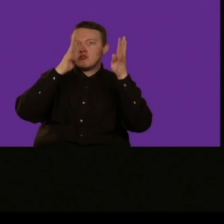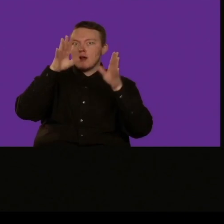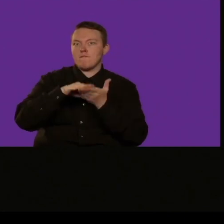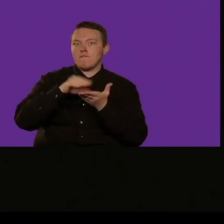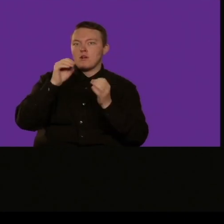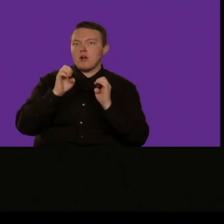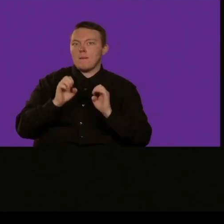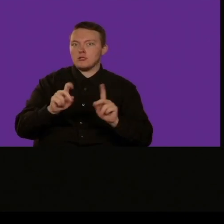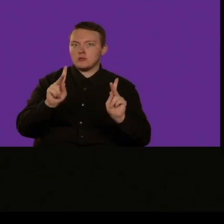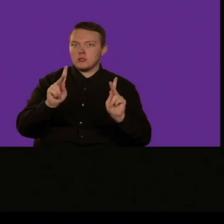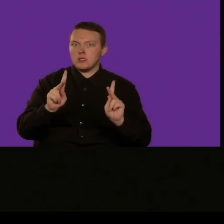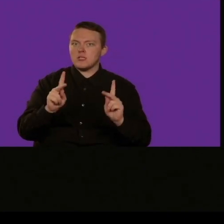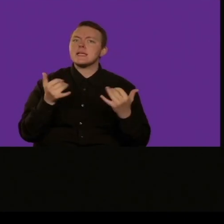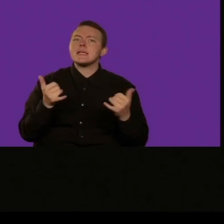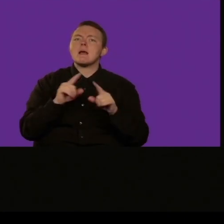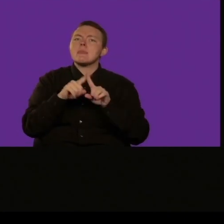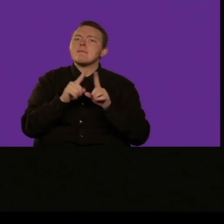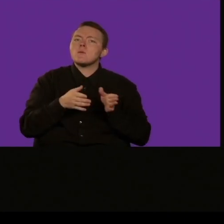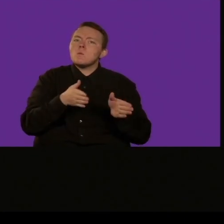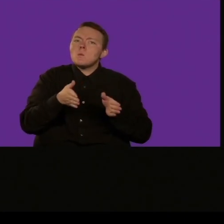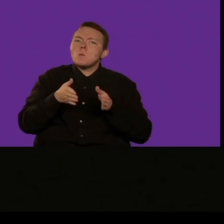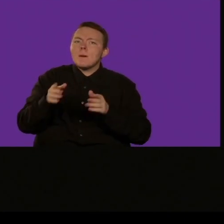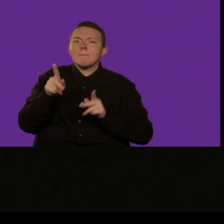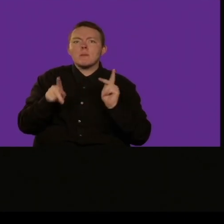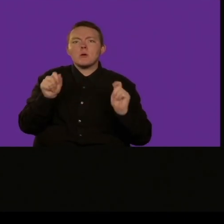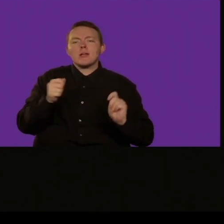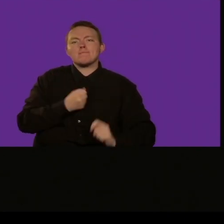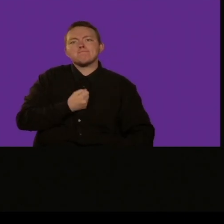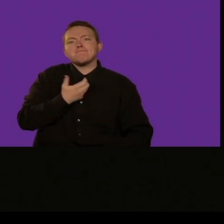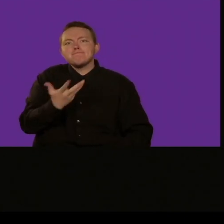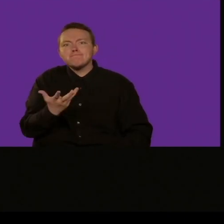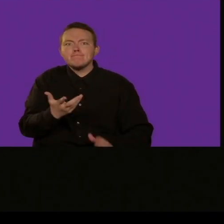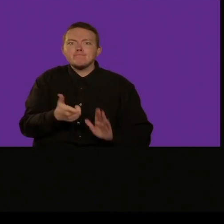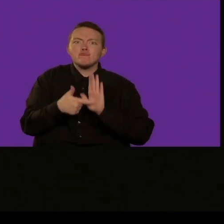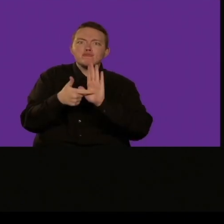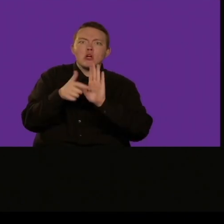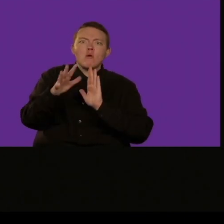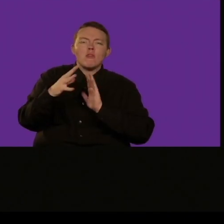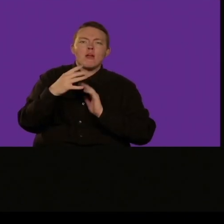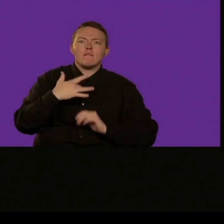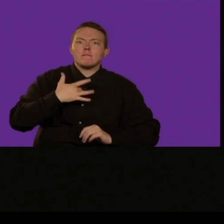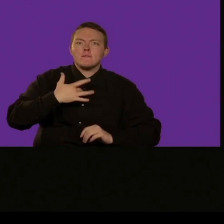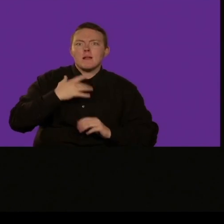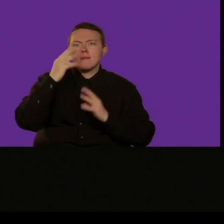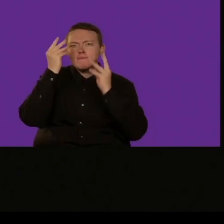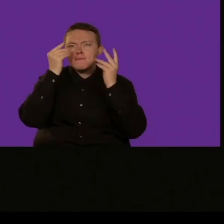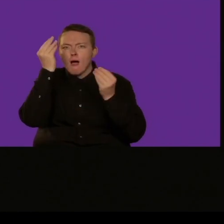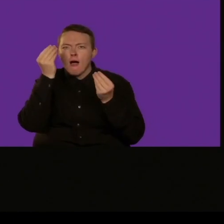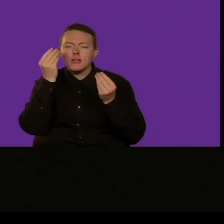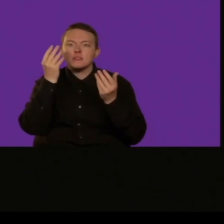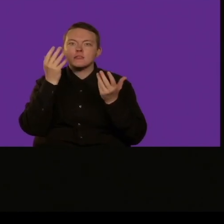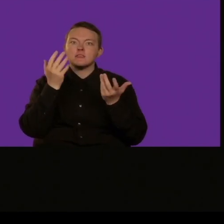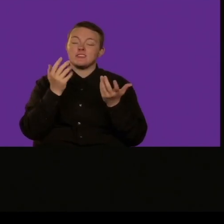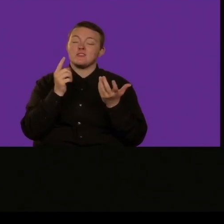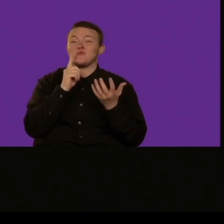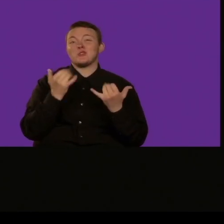anche che l'amabilità è così importante come l'attività è ugualmente perché